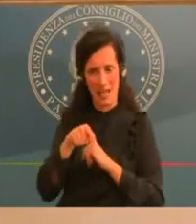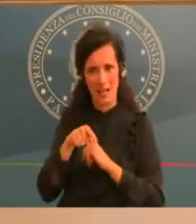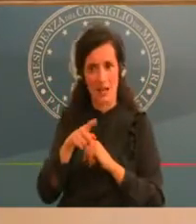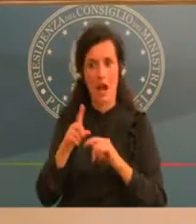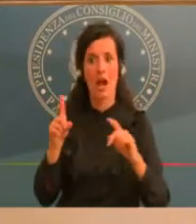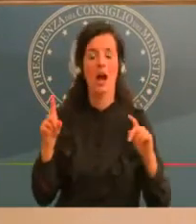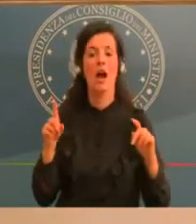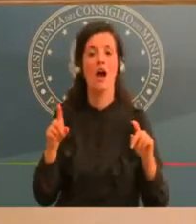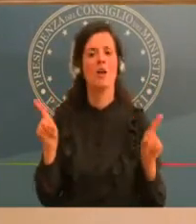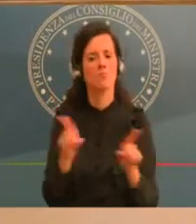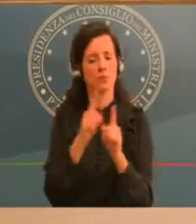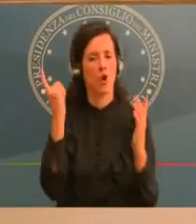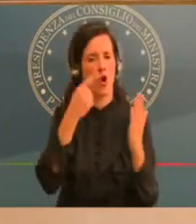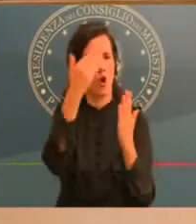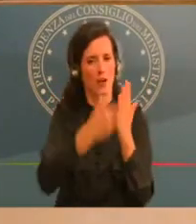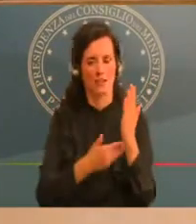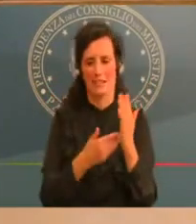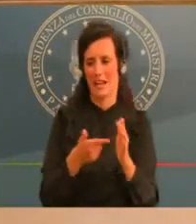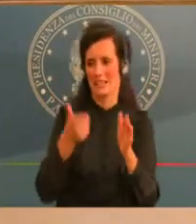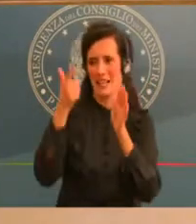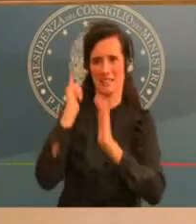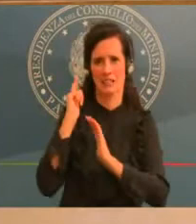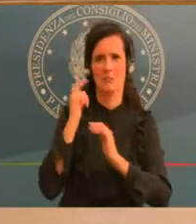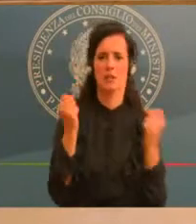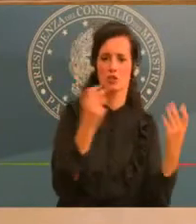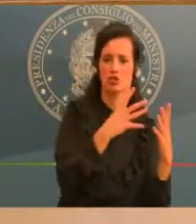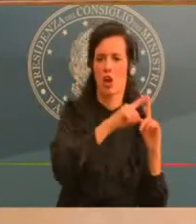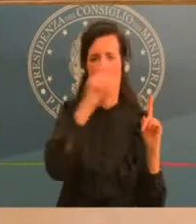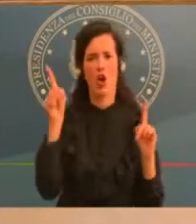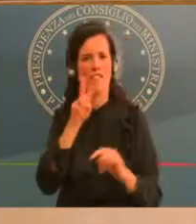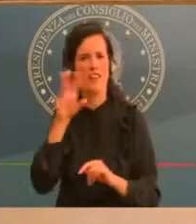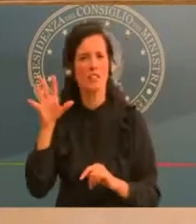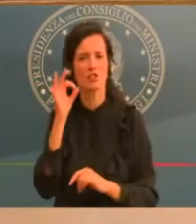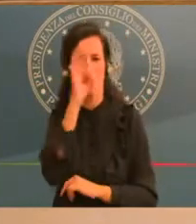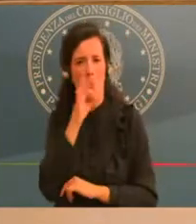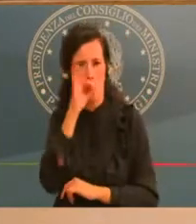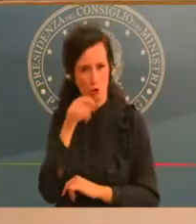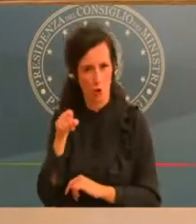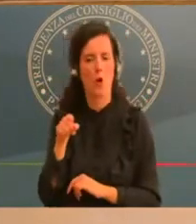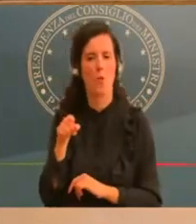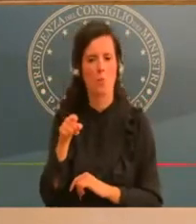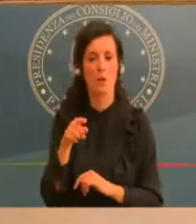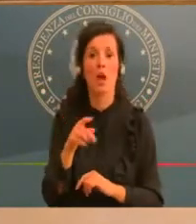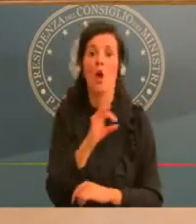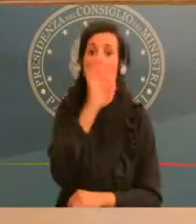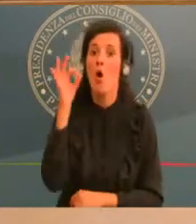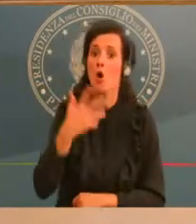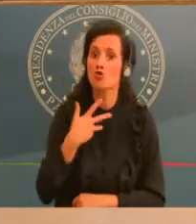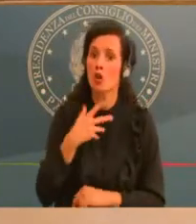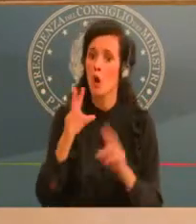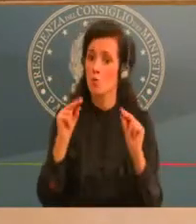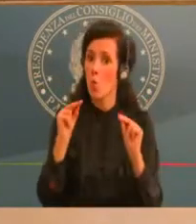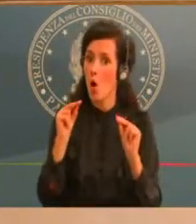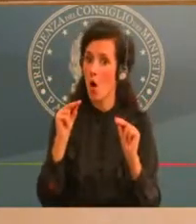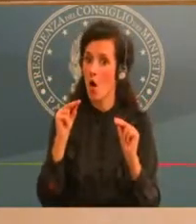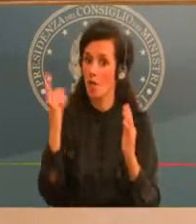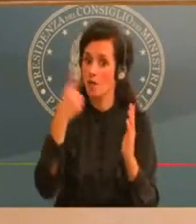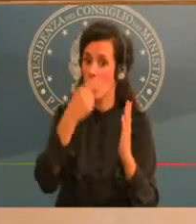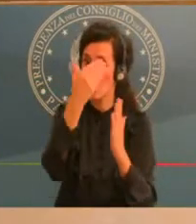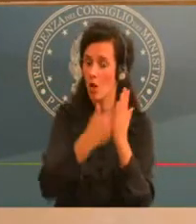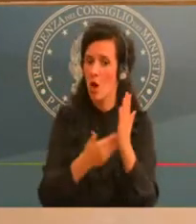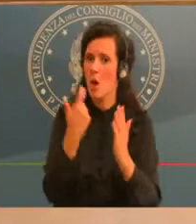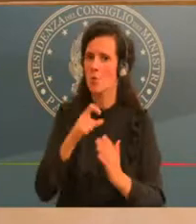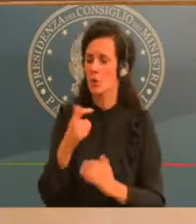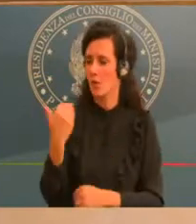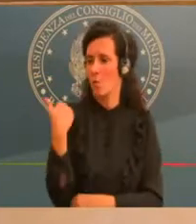Presidente della Lombardia Fontana poche ore fa contestava che si potesse arrivare ad una distinzione rispetto alla